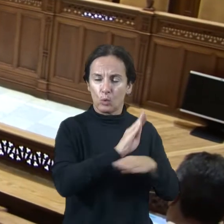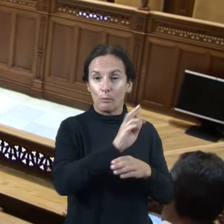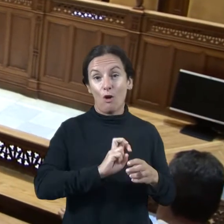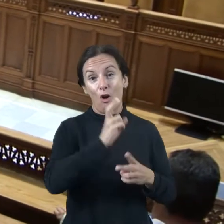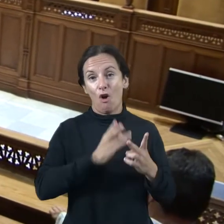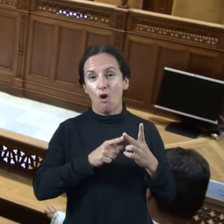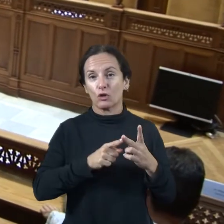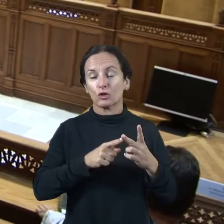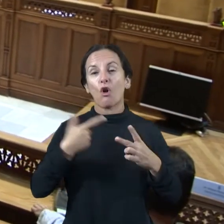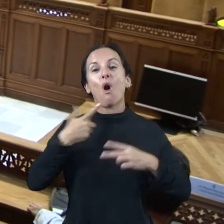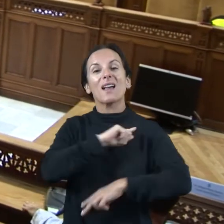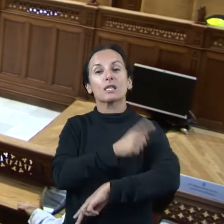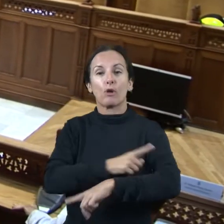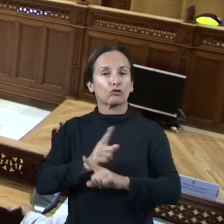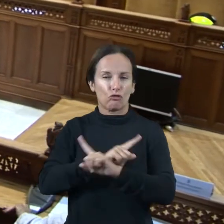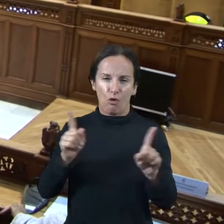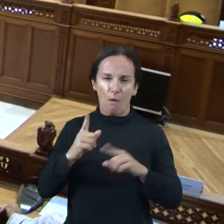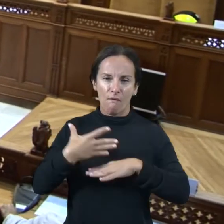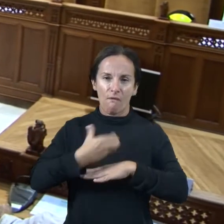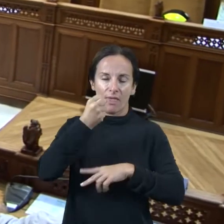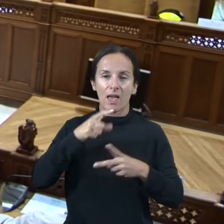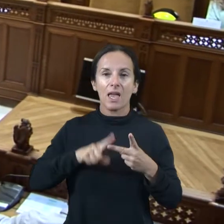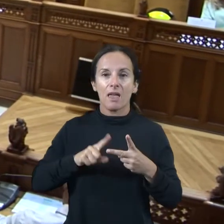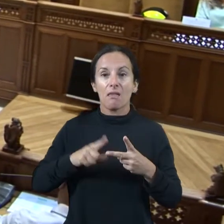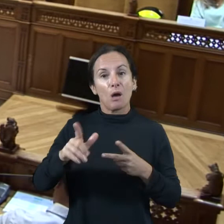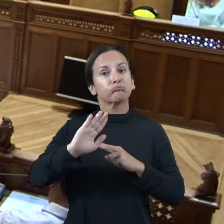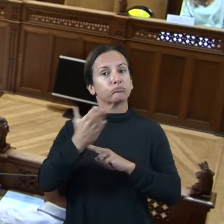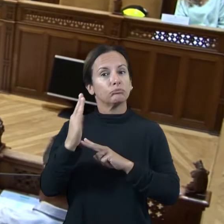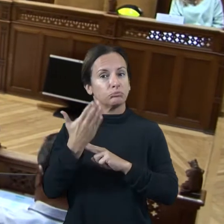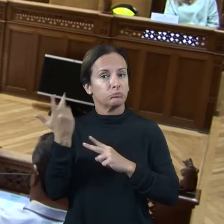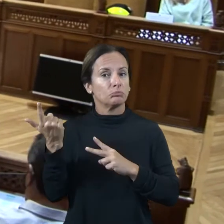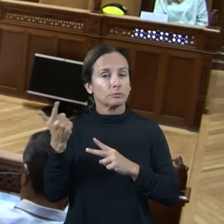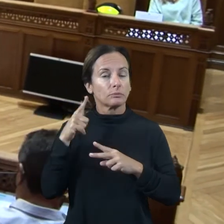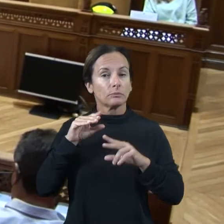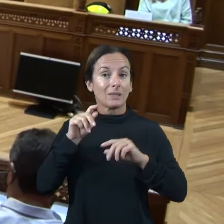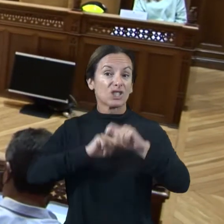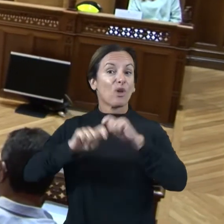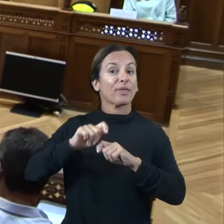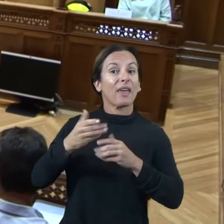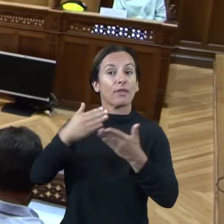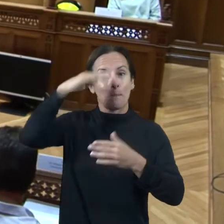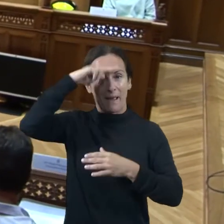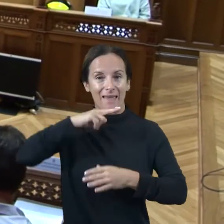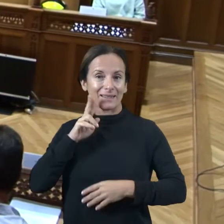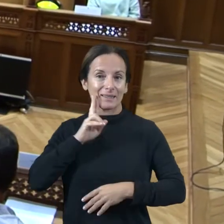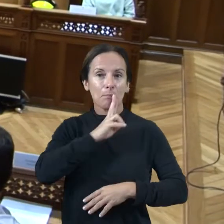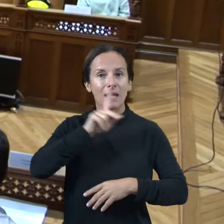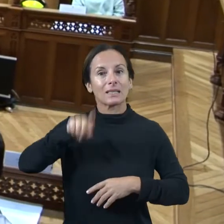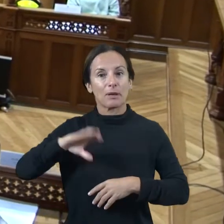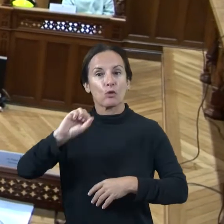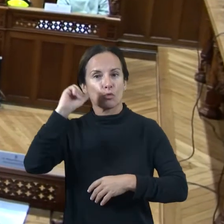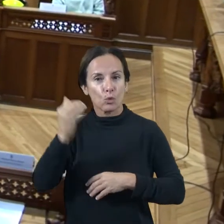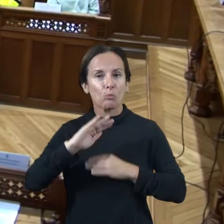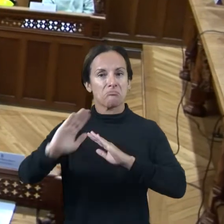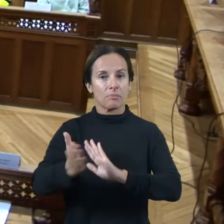per l'esport no federat que s'hi podien presentar o s'hi poden presentar les associacions de pares i mares i també els clubs